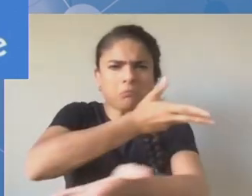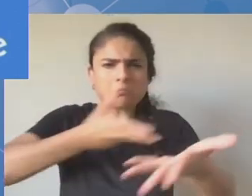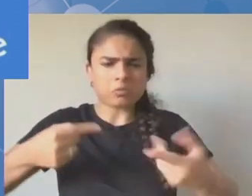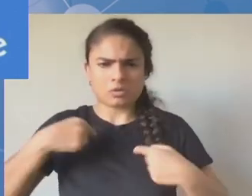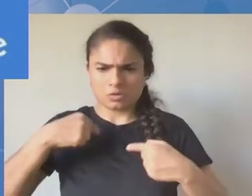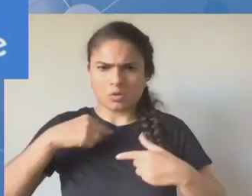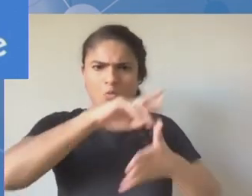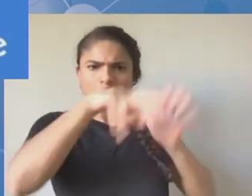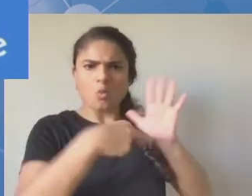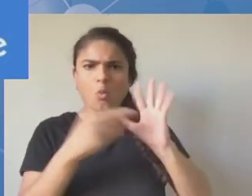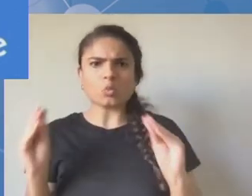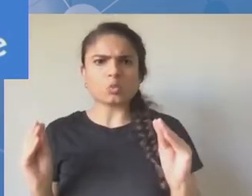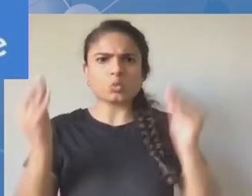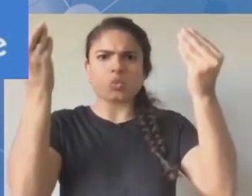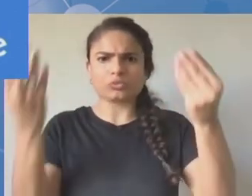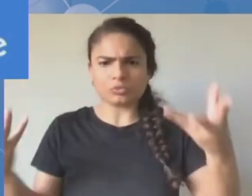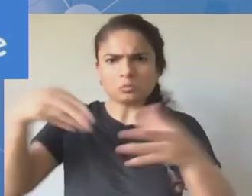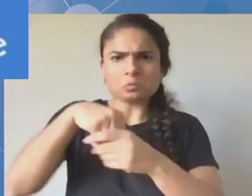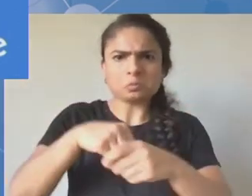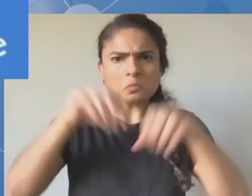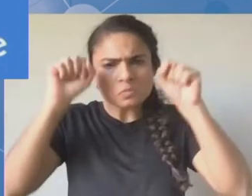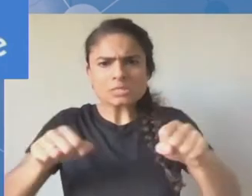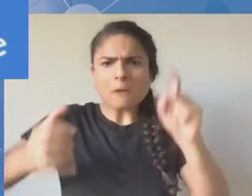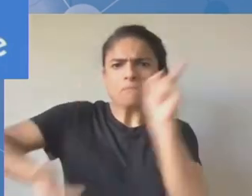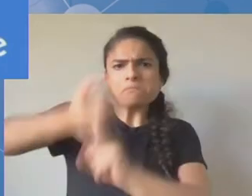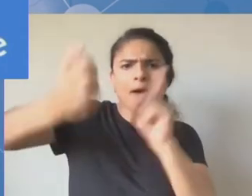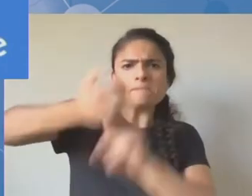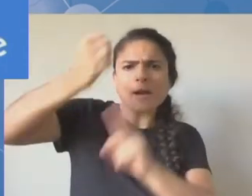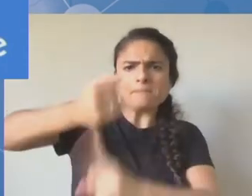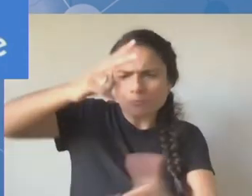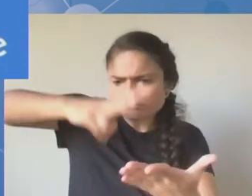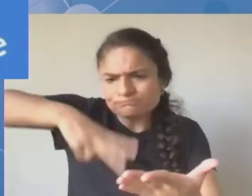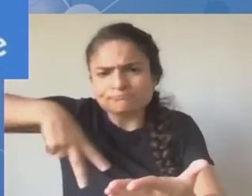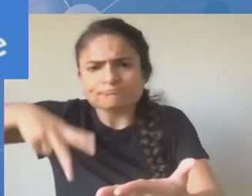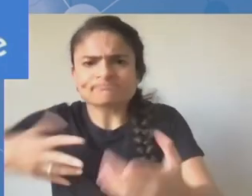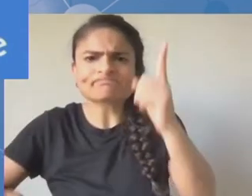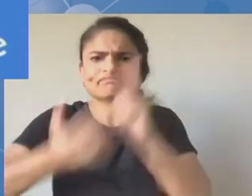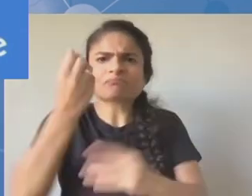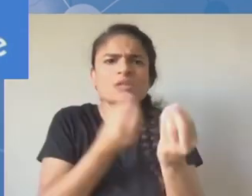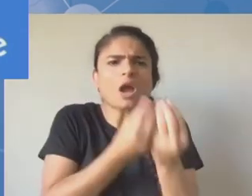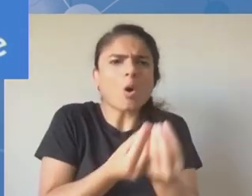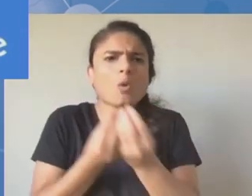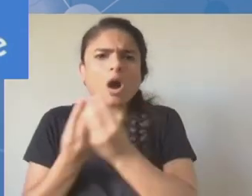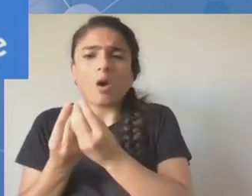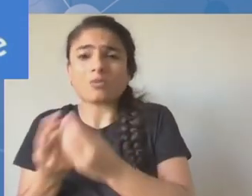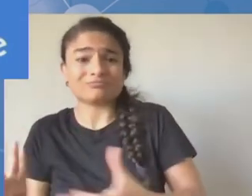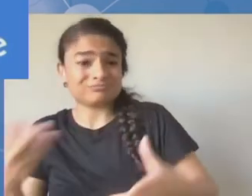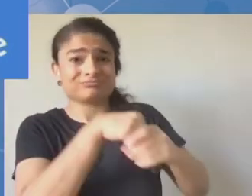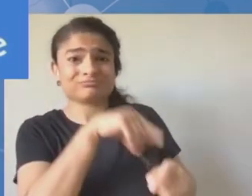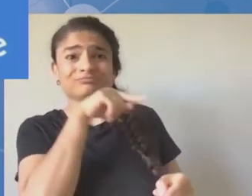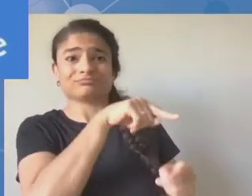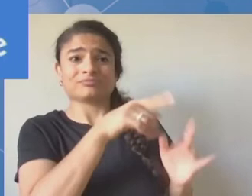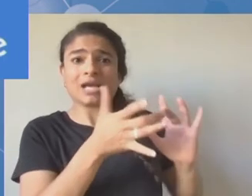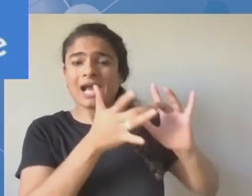w jaki sposób można rozmawiać z ludźmi młodymi i jak także zwiększać umiejętności młodych ludzi,